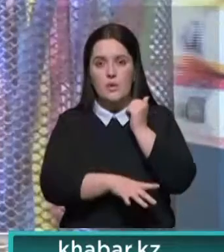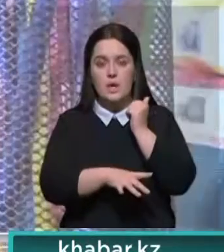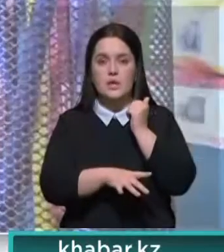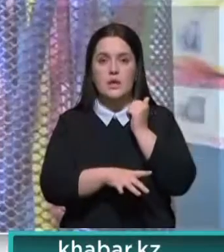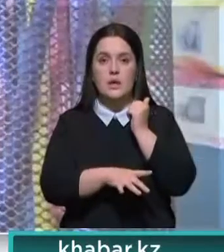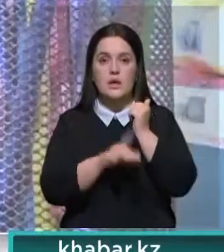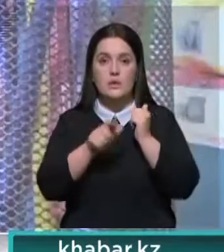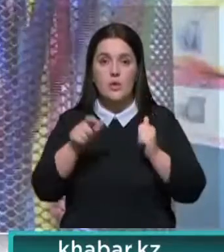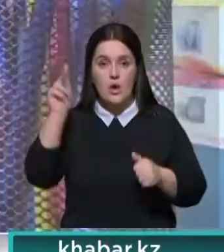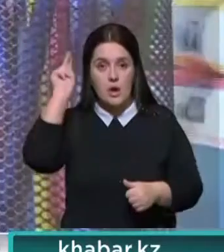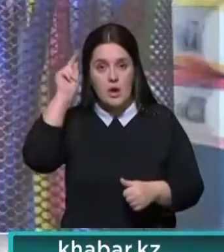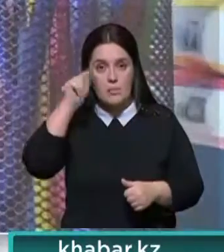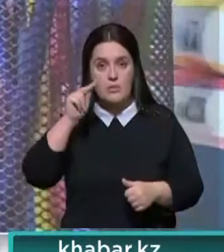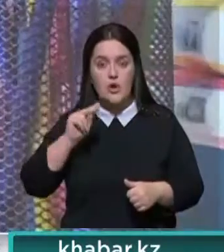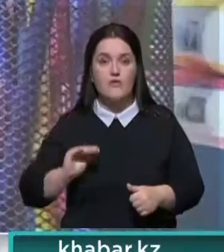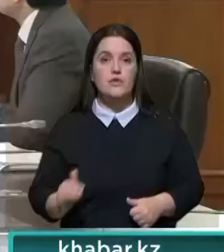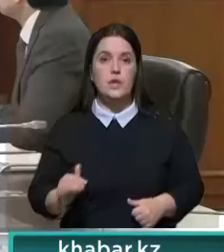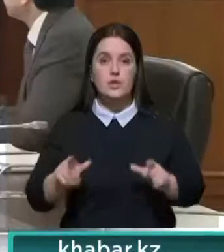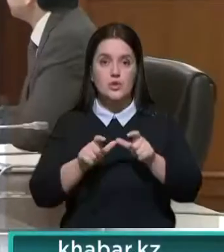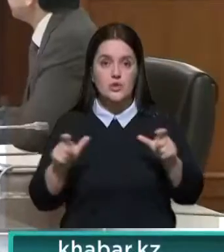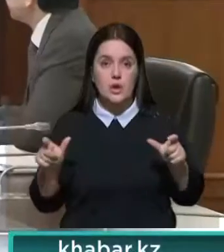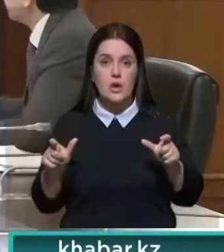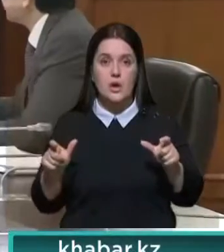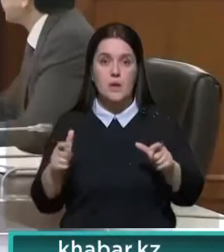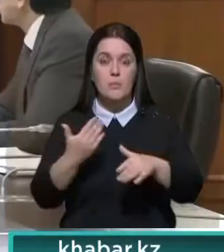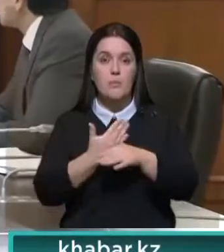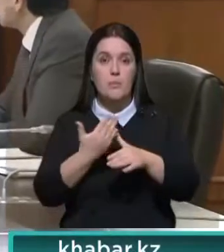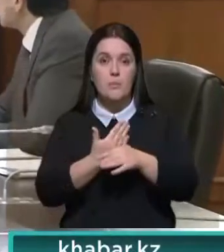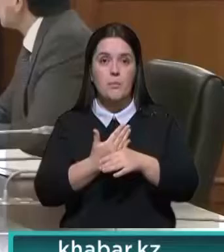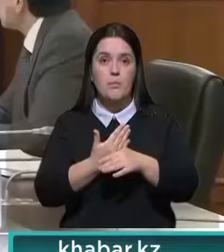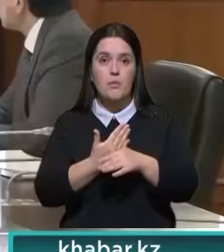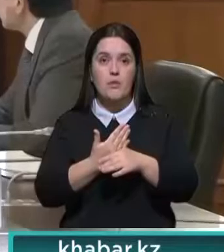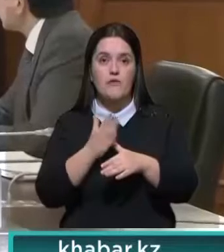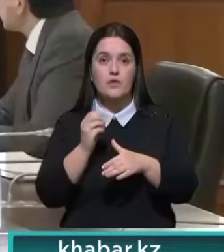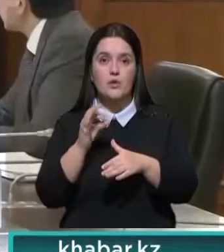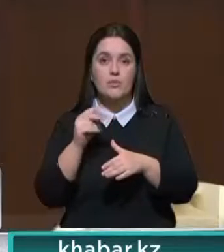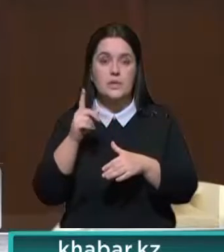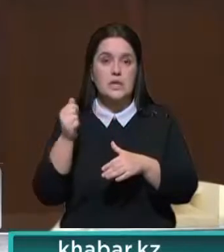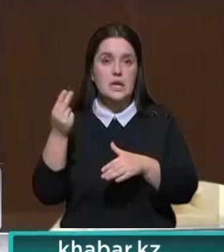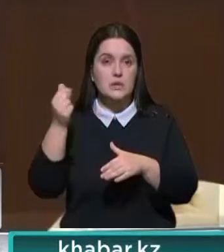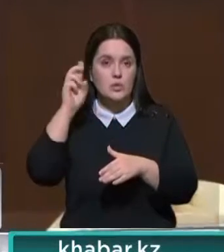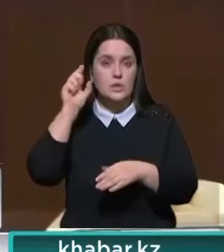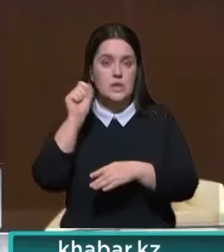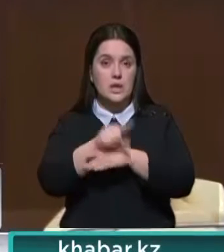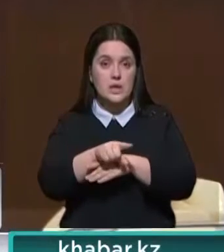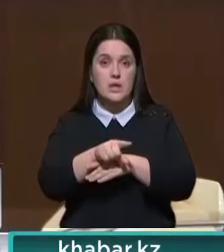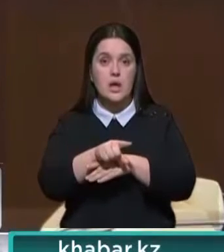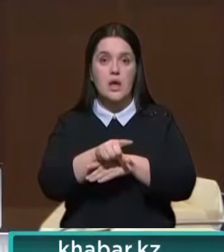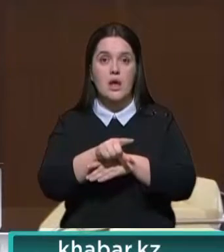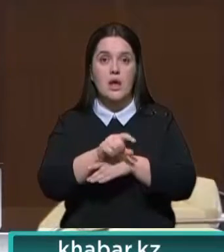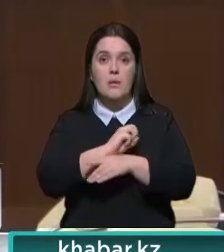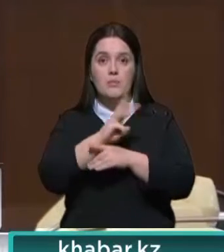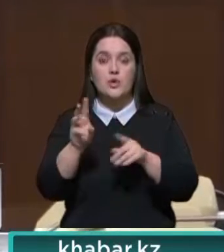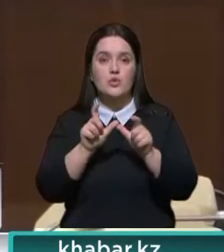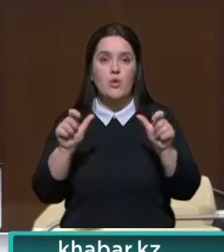уязвимых слоев населения, обучающимся в частных школах, получать помощь из фонда всеобуча, то есть за счет средств госзаказа. В эту помощь входят